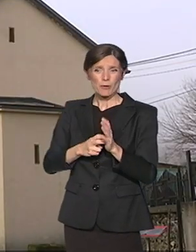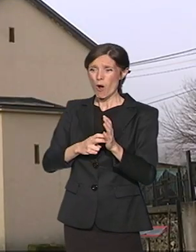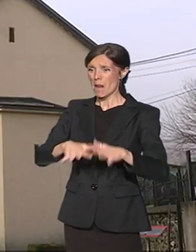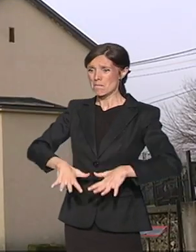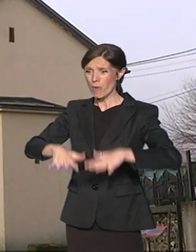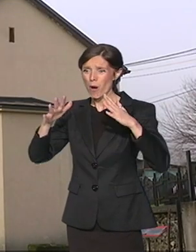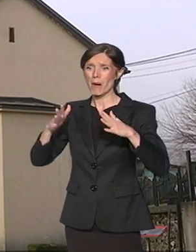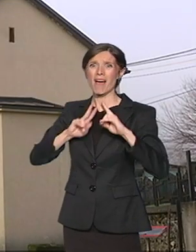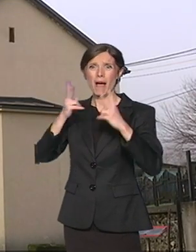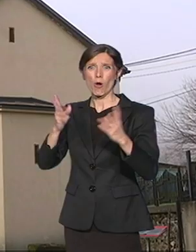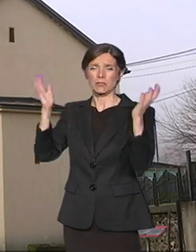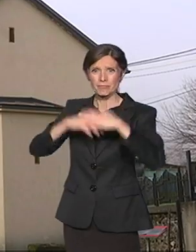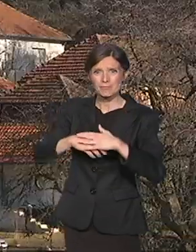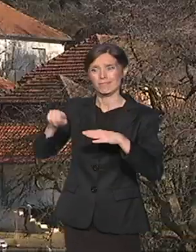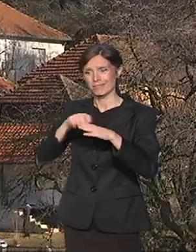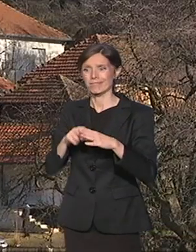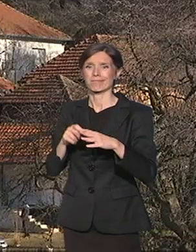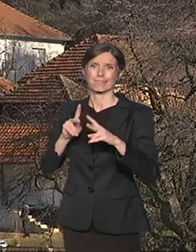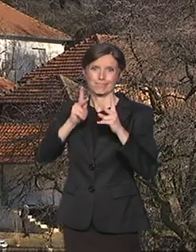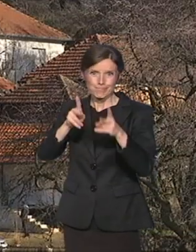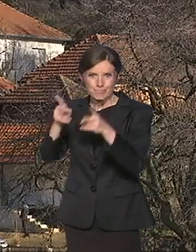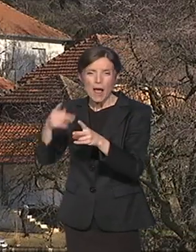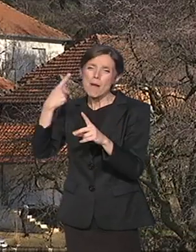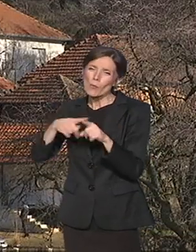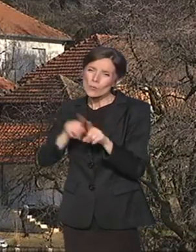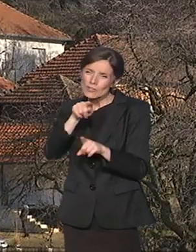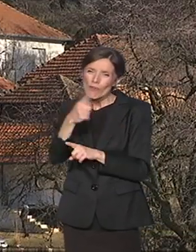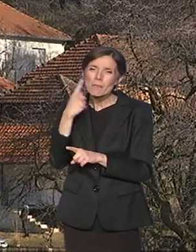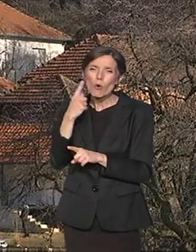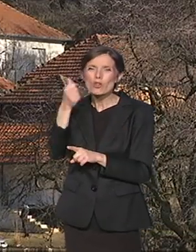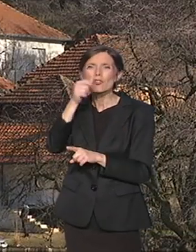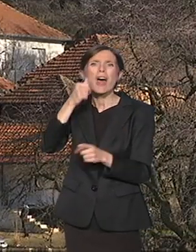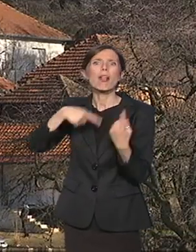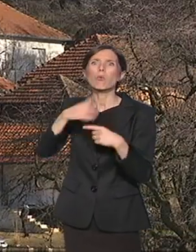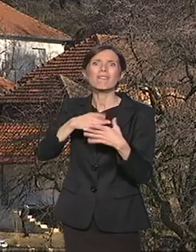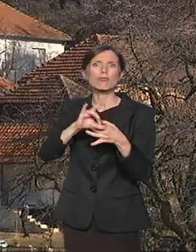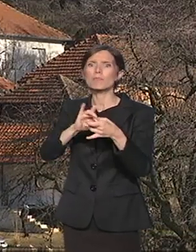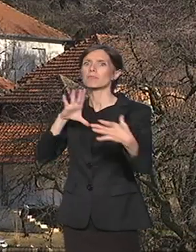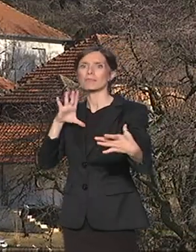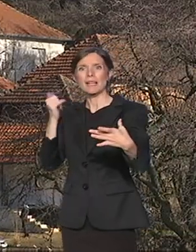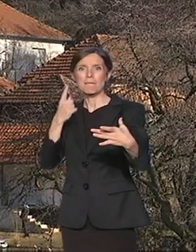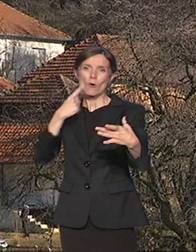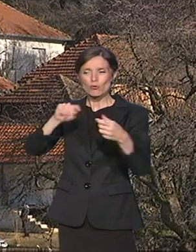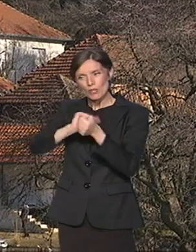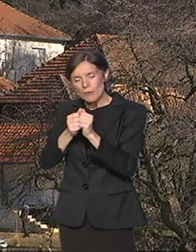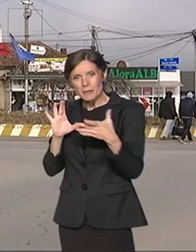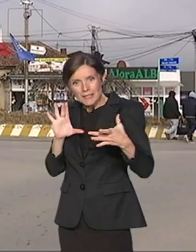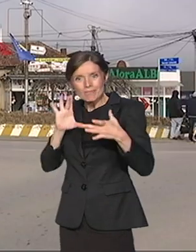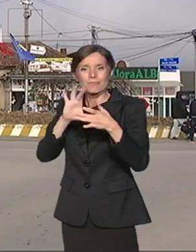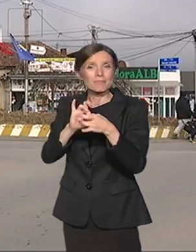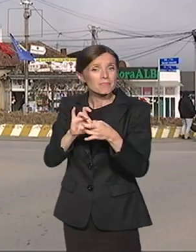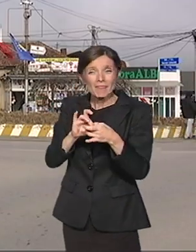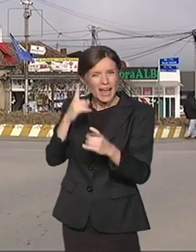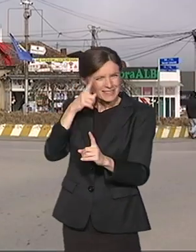Jedan od dobrih primjera je i to da učite Srbe albanskom jeziku i albance